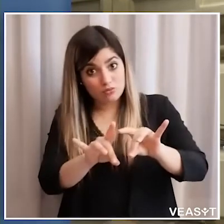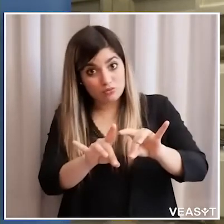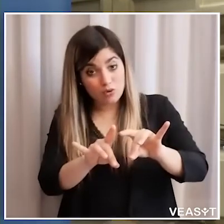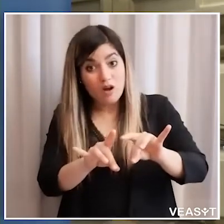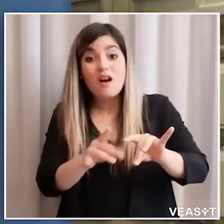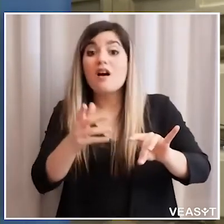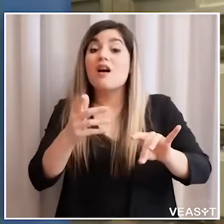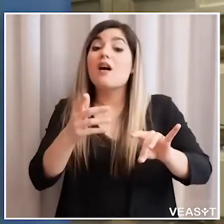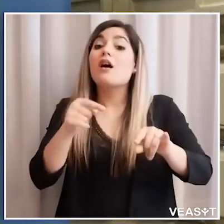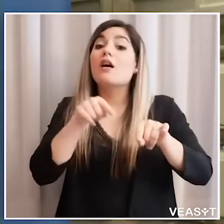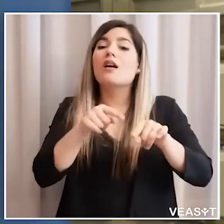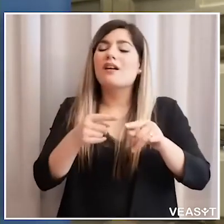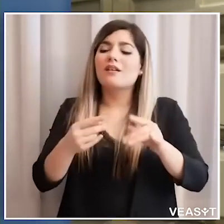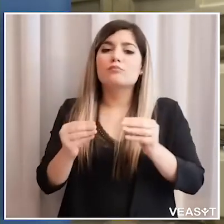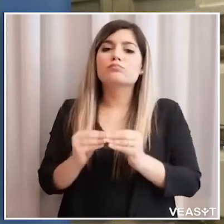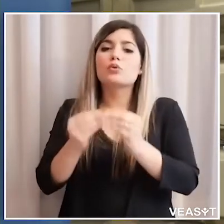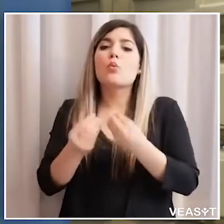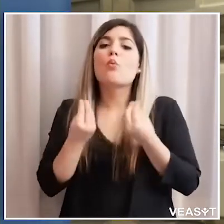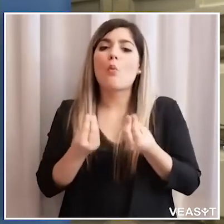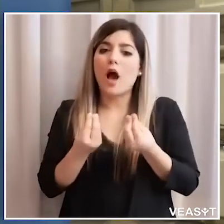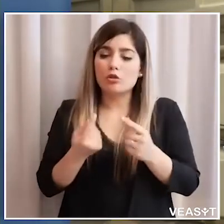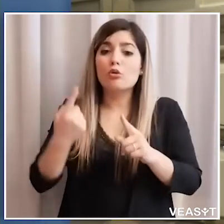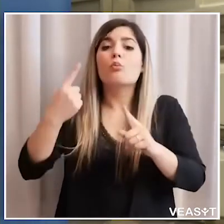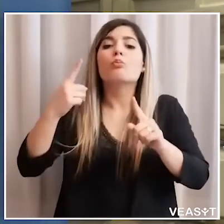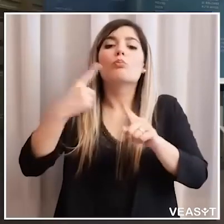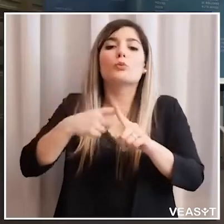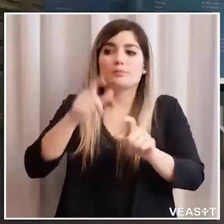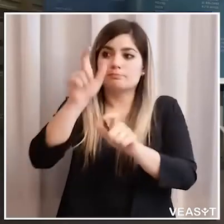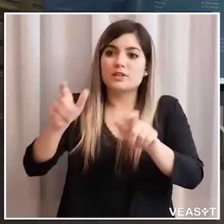istituita chiedono e da chi effettivamente sarà composta